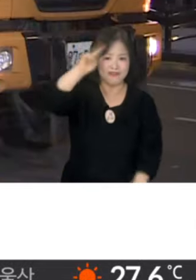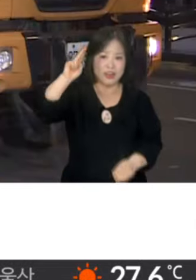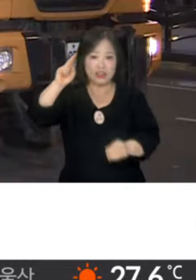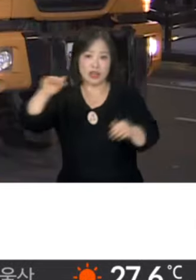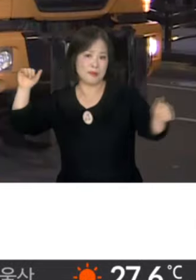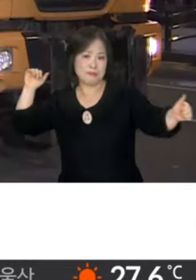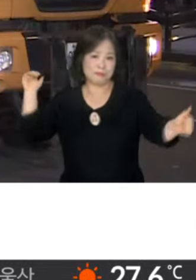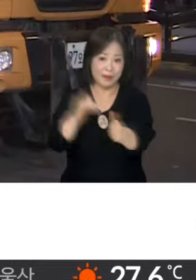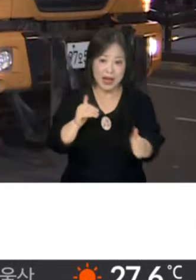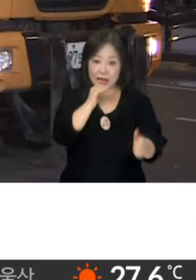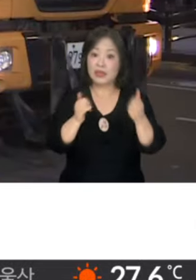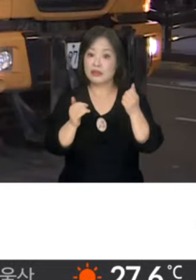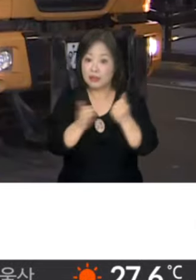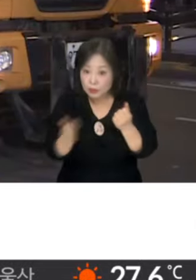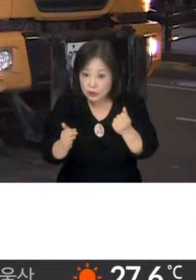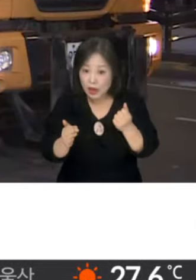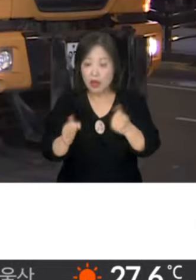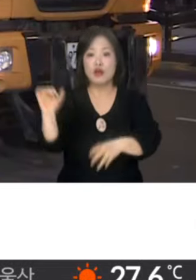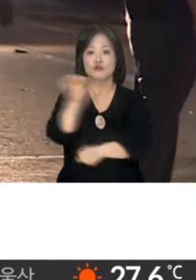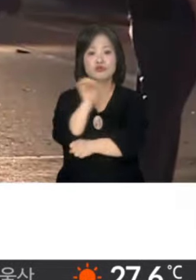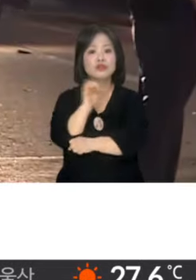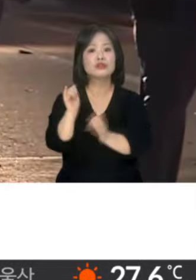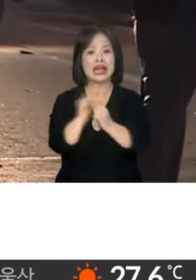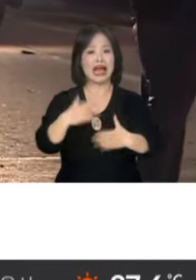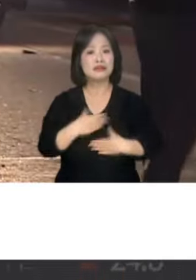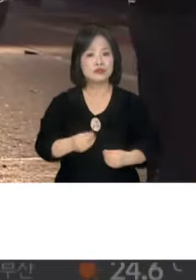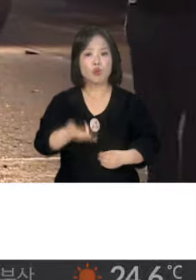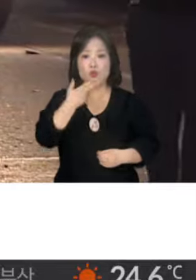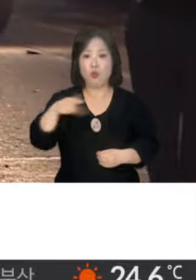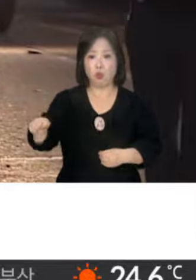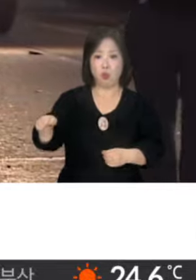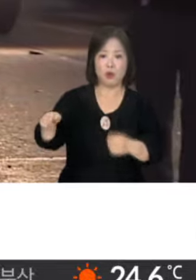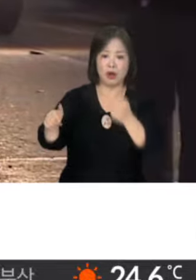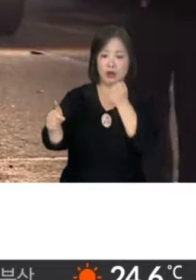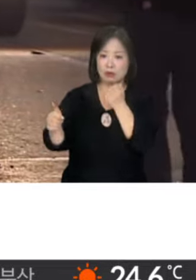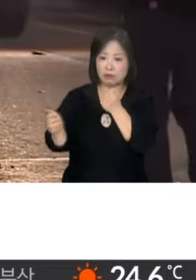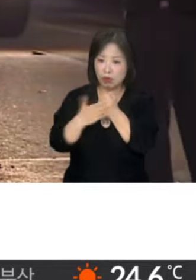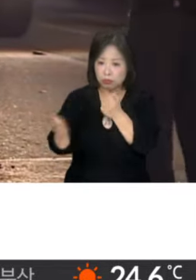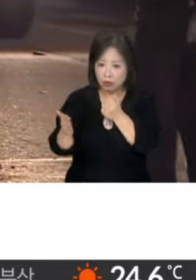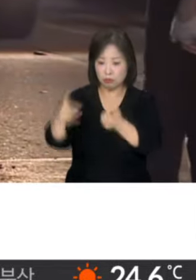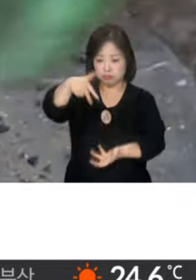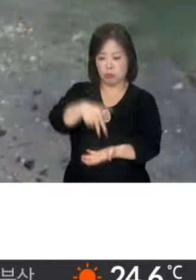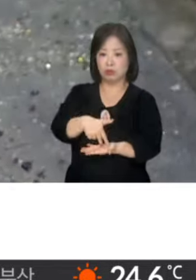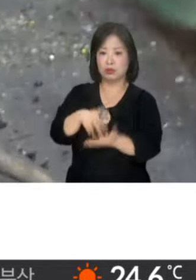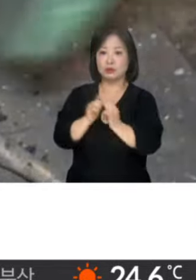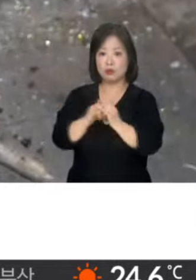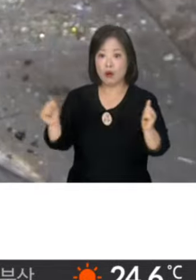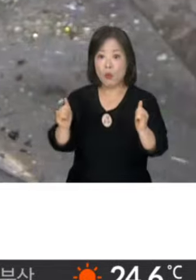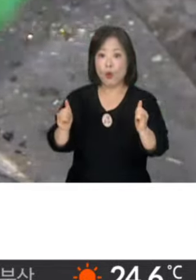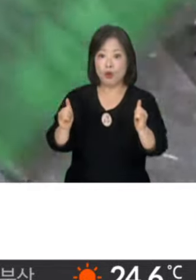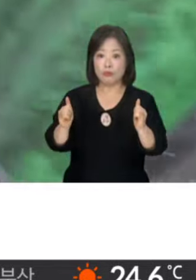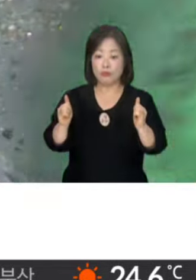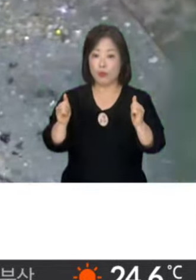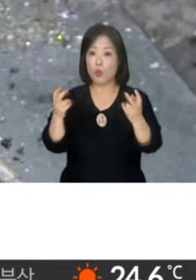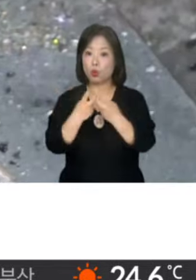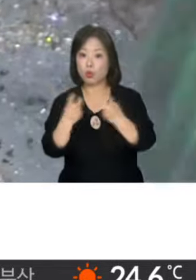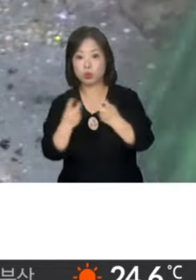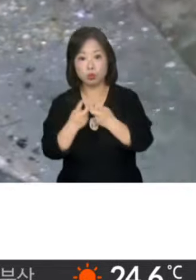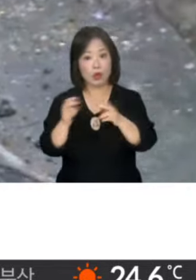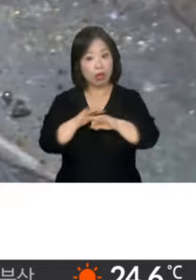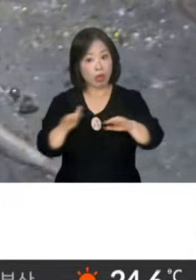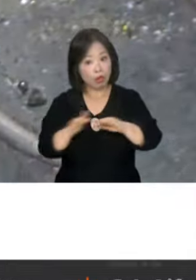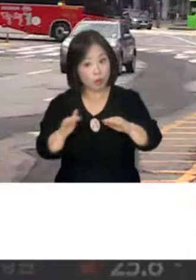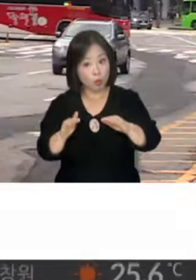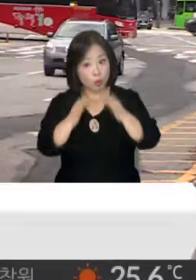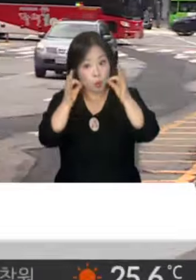운전자의 안전운전, 하지 못한 원인을 분석해서 불안 요소를 제거하는 쪽에 대체를 마련하고 노력을 해야 된다고 봐요.